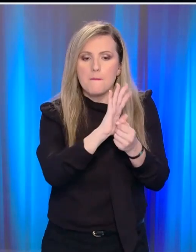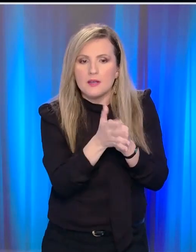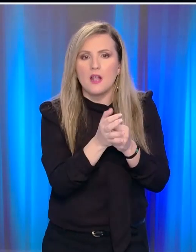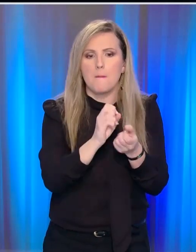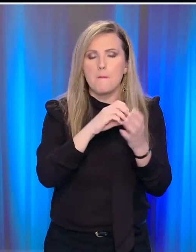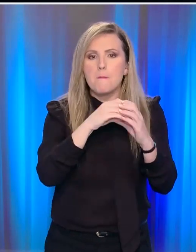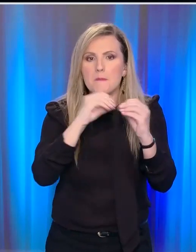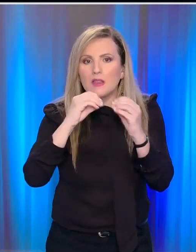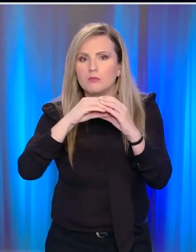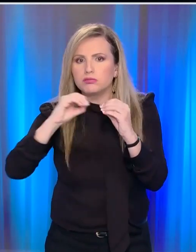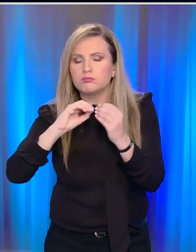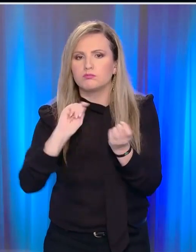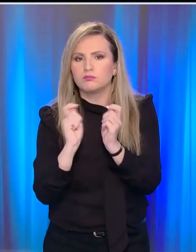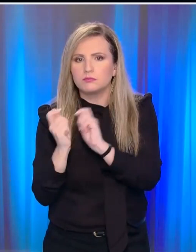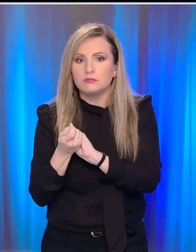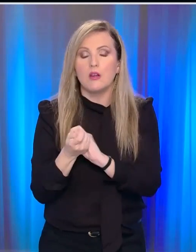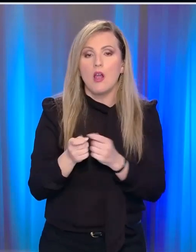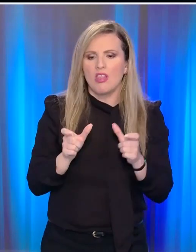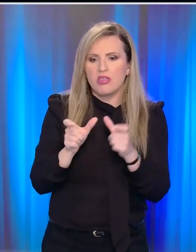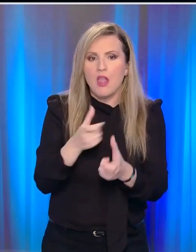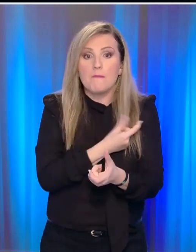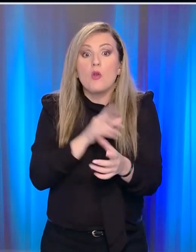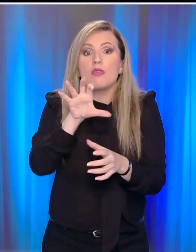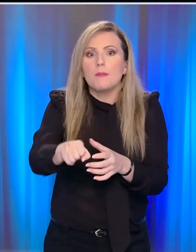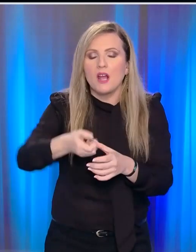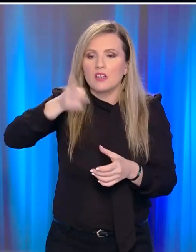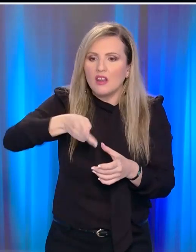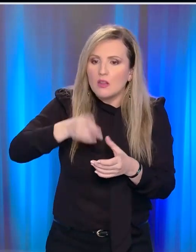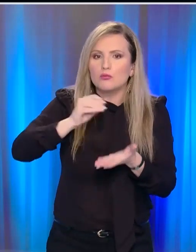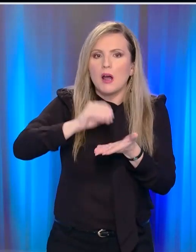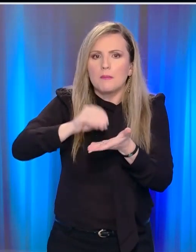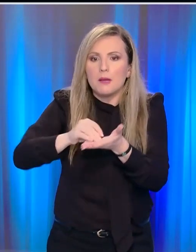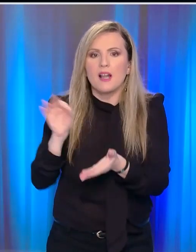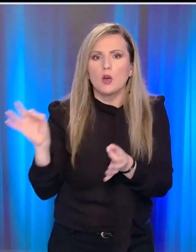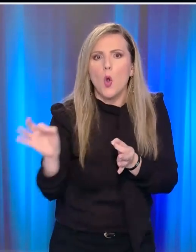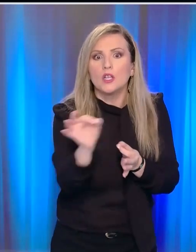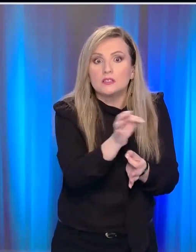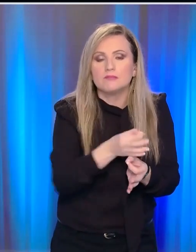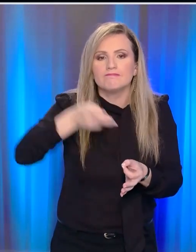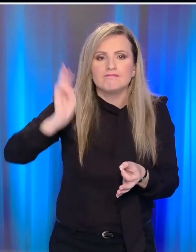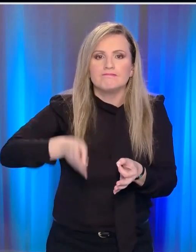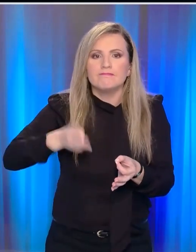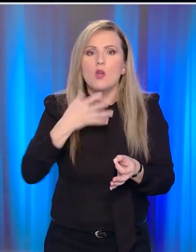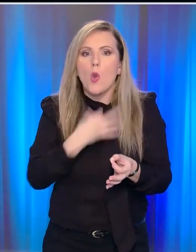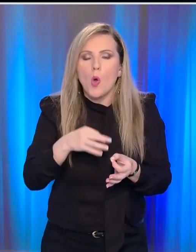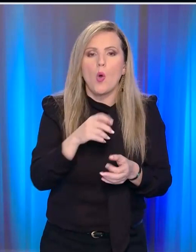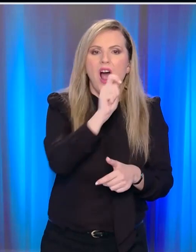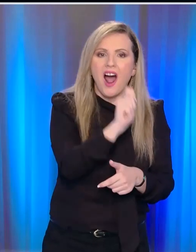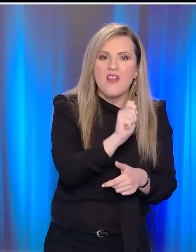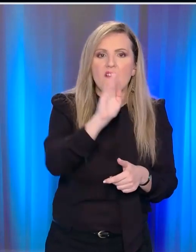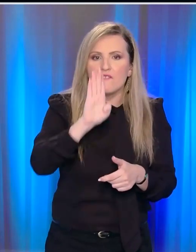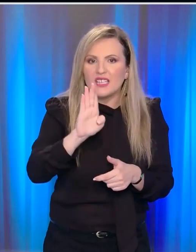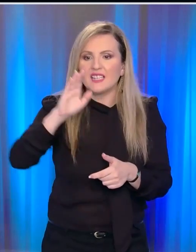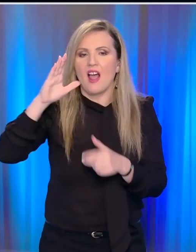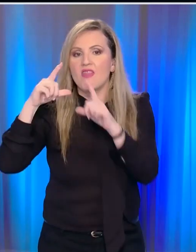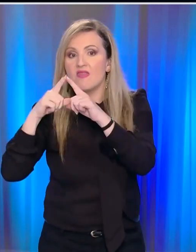μεταδοτικό, είναι περισσότερο ανθεκτικό στα εμβόλια, έχει μεγαλύτερο κίνδυνο επαναμόλυνσης. Και όλα αυτά επειδή συνδυάζει μεταλλάξεις από τα στελέχη Α,